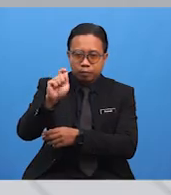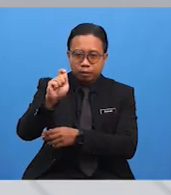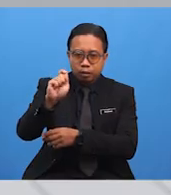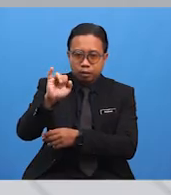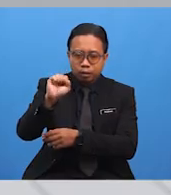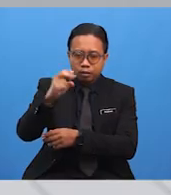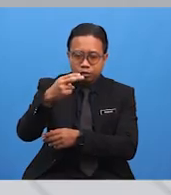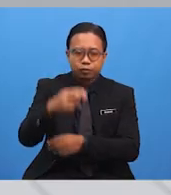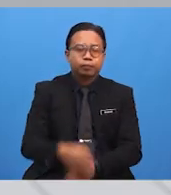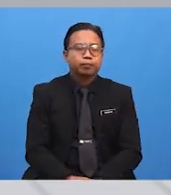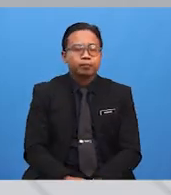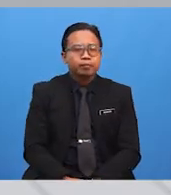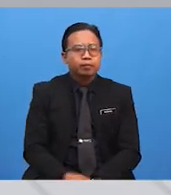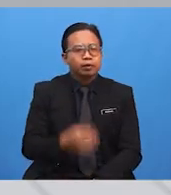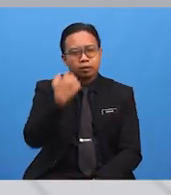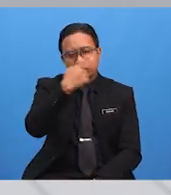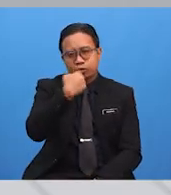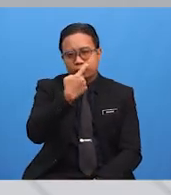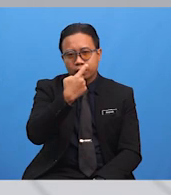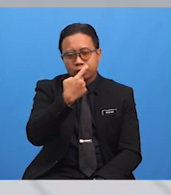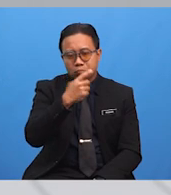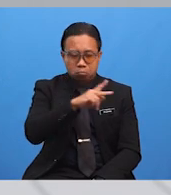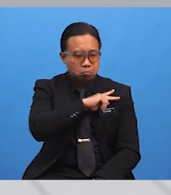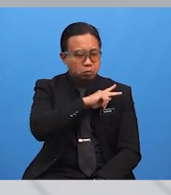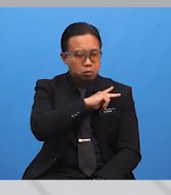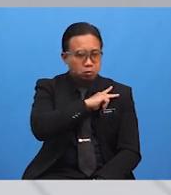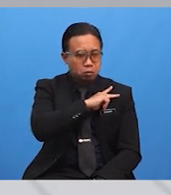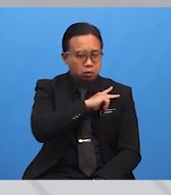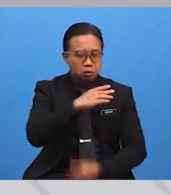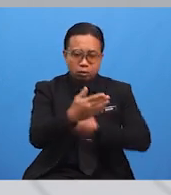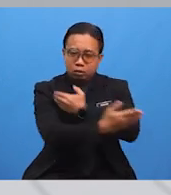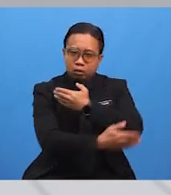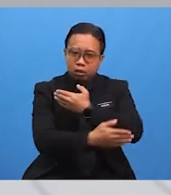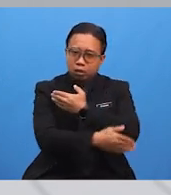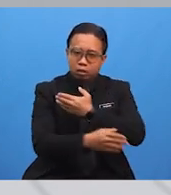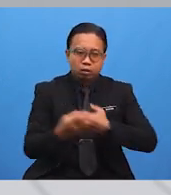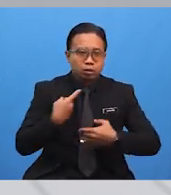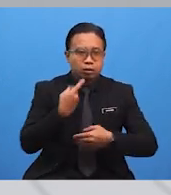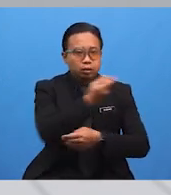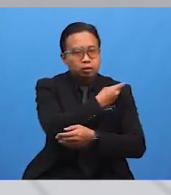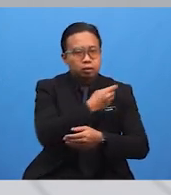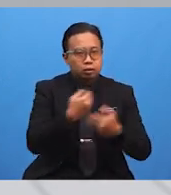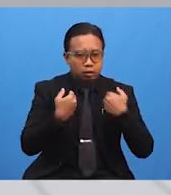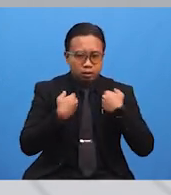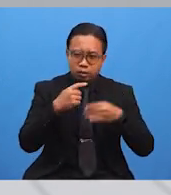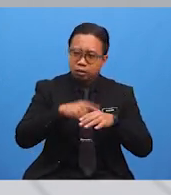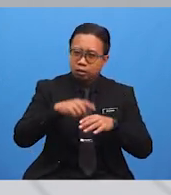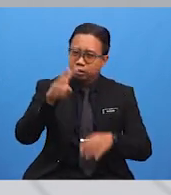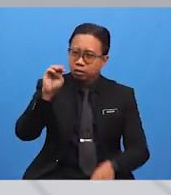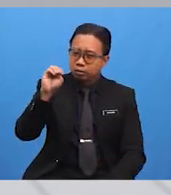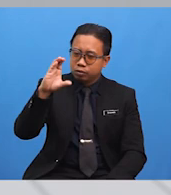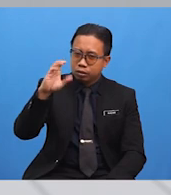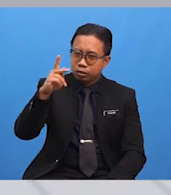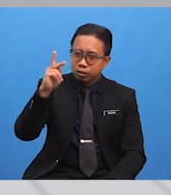Tahukah murid-murid siapakah pemimpin negara kita yang pernah mendapat pendidikan di Kolej Melayu